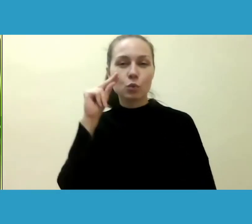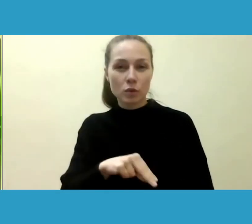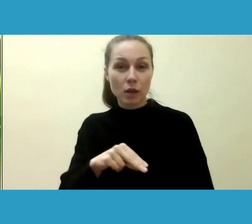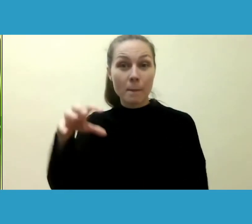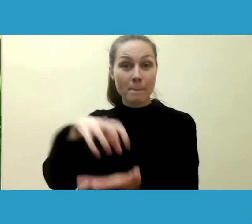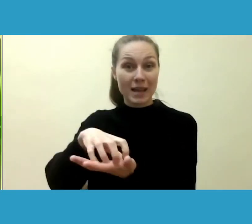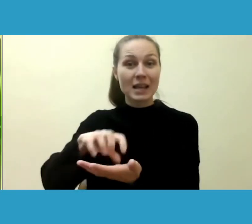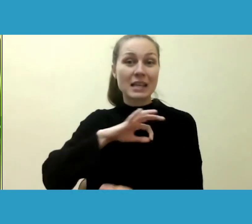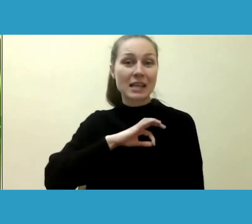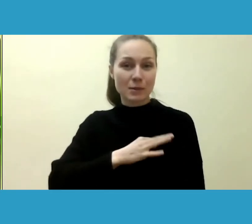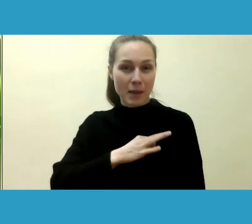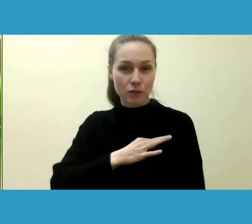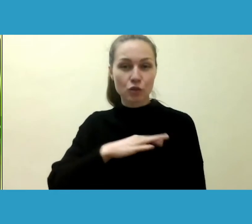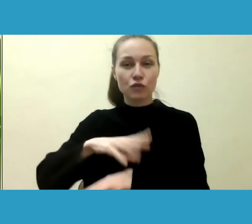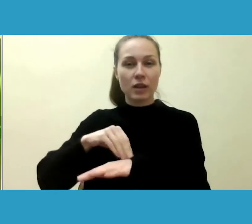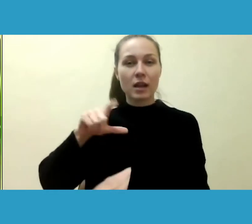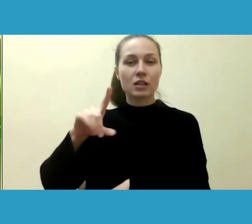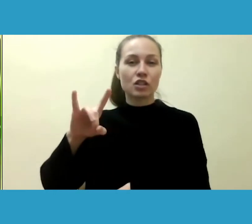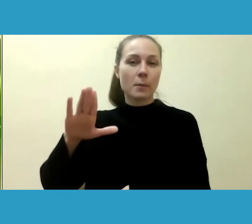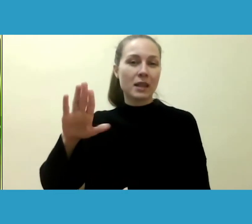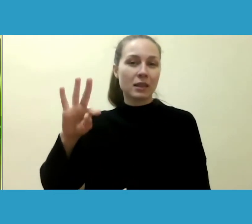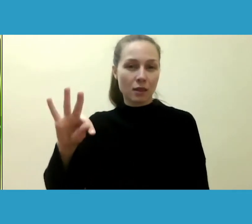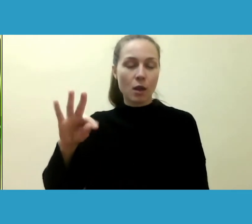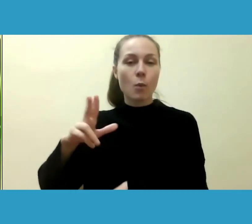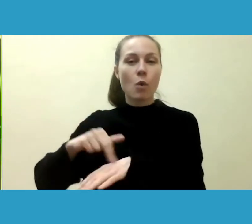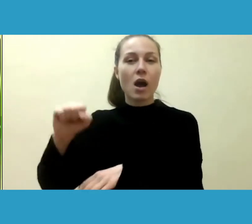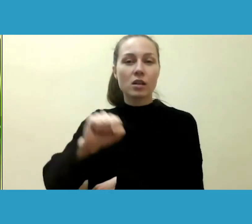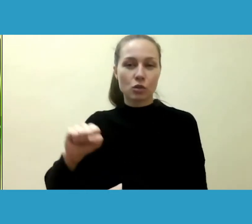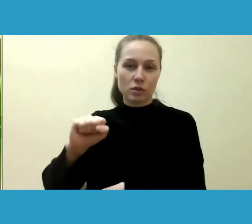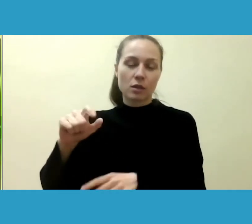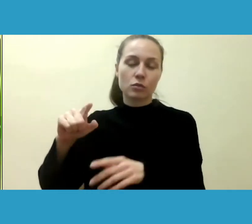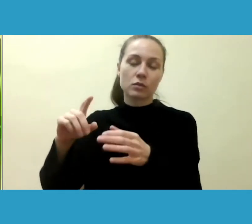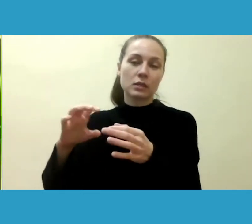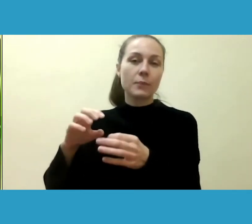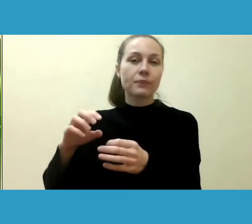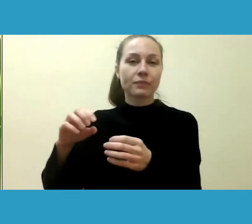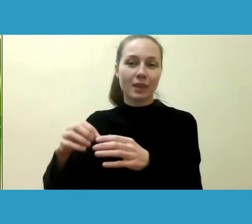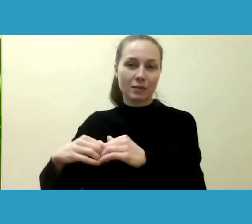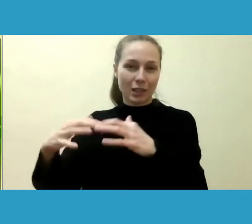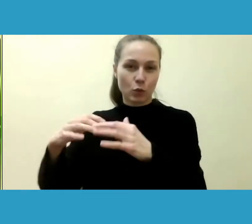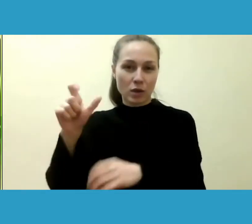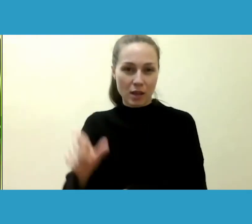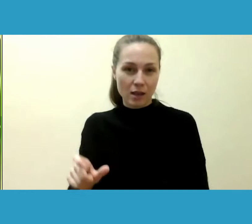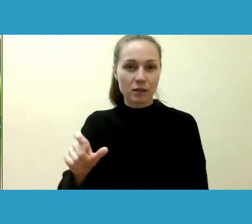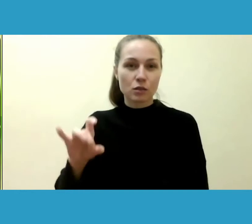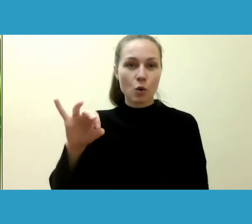inspektorius Švedijos LGBT Policijos asociacijos įkūrėjas Goronas Stentonas.